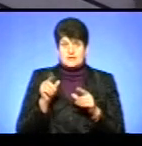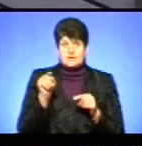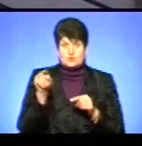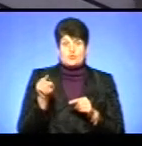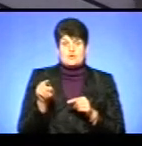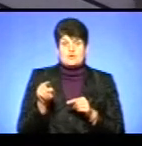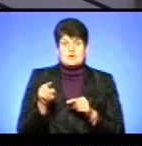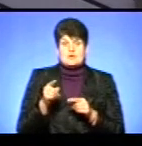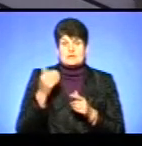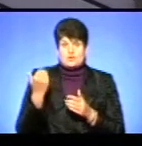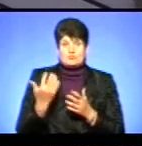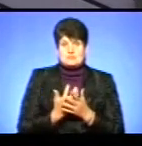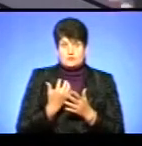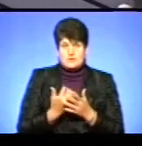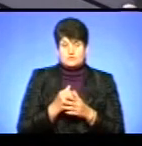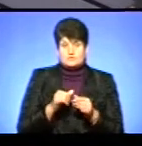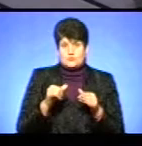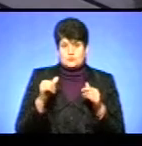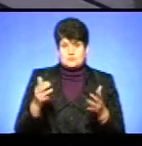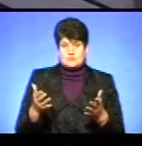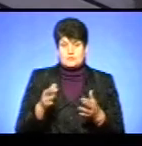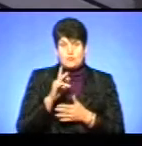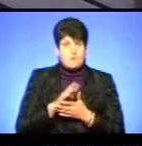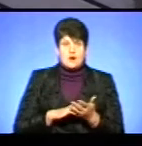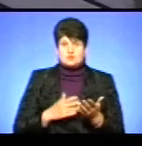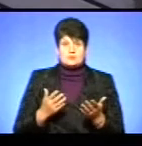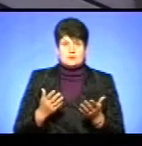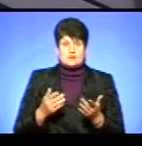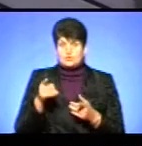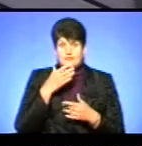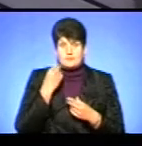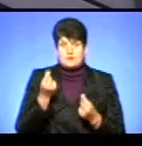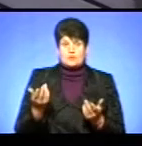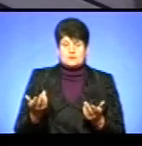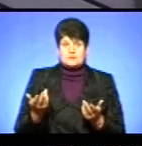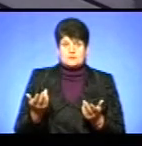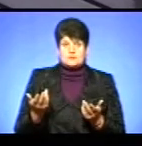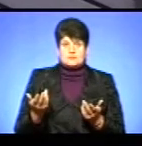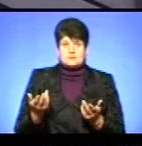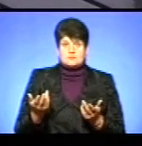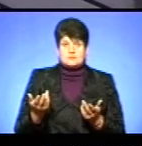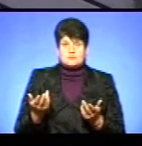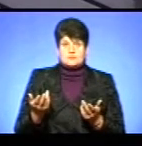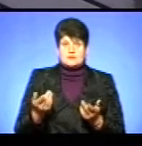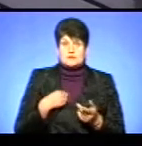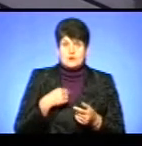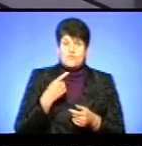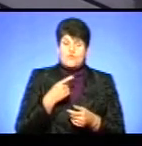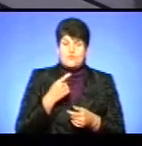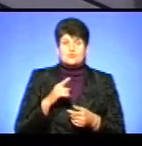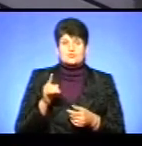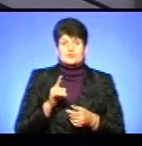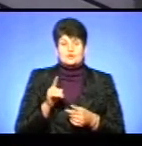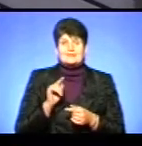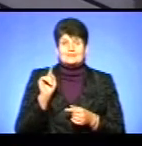працювати, і на нього заробляти, щоб він розростався, пробачте, то він не має. Тому я говорю, що